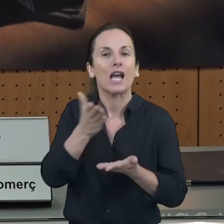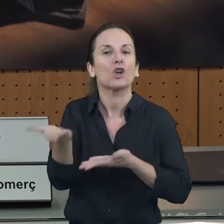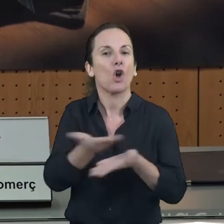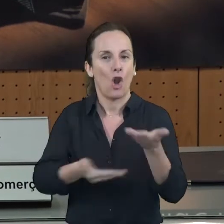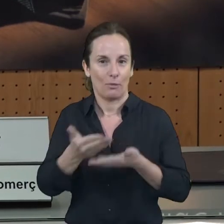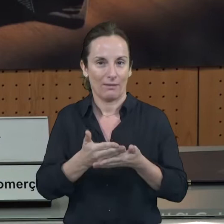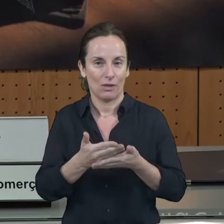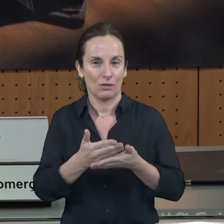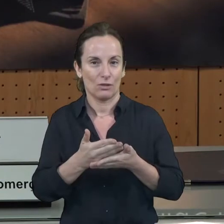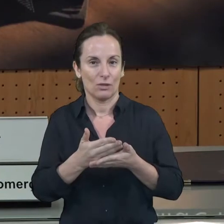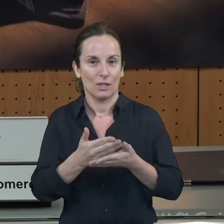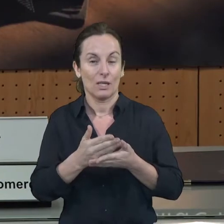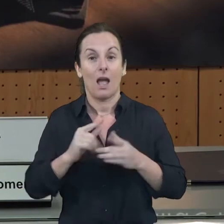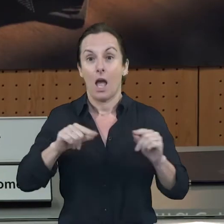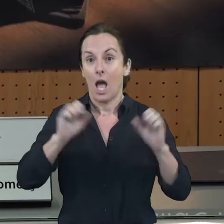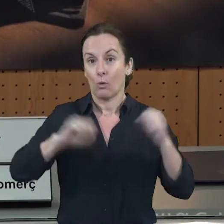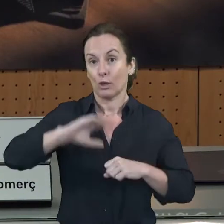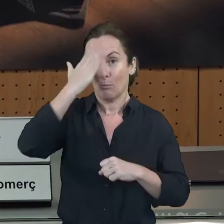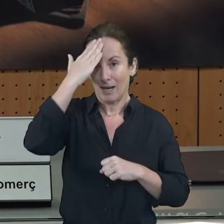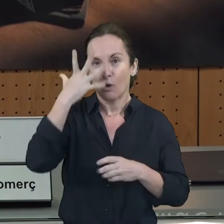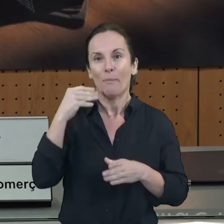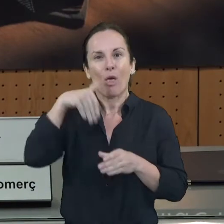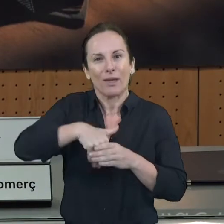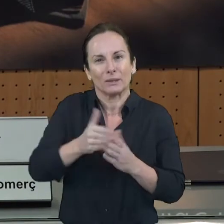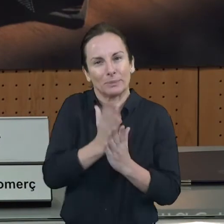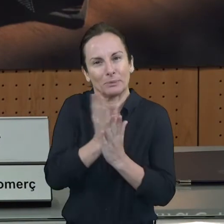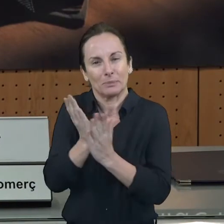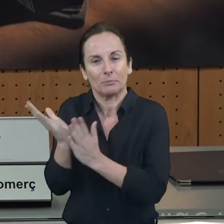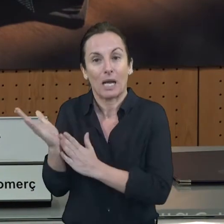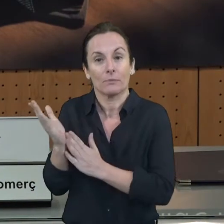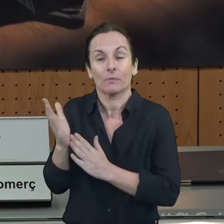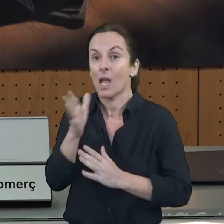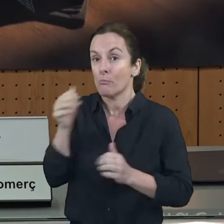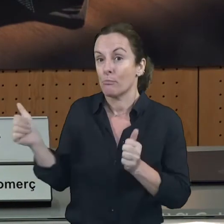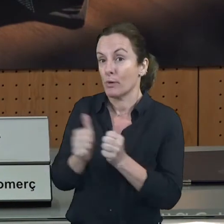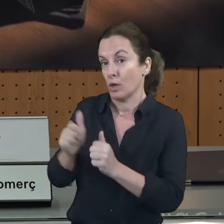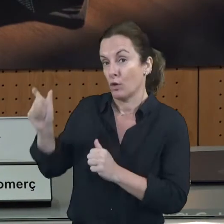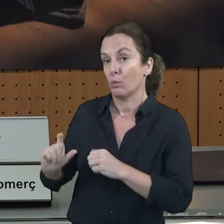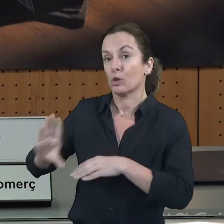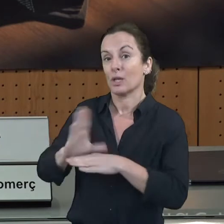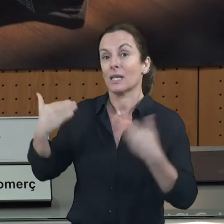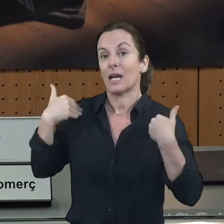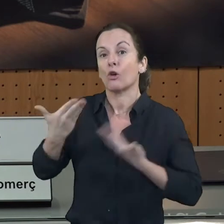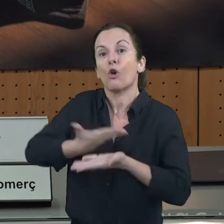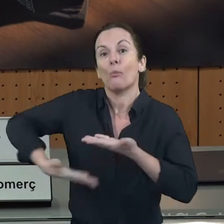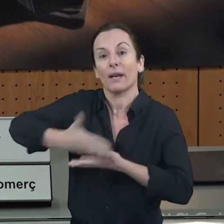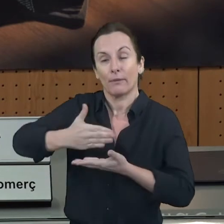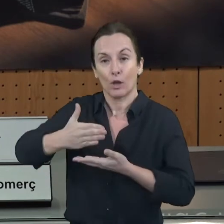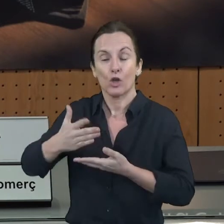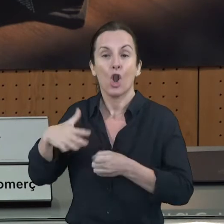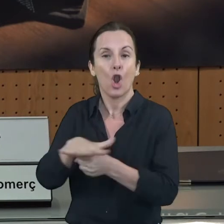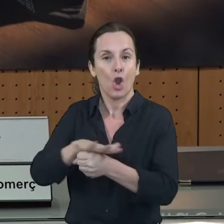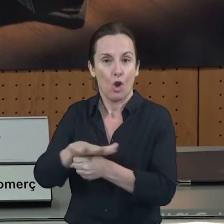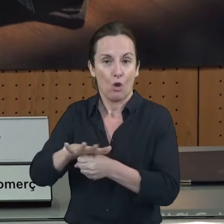venim del conseller executiu, m'acompanyo el conseller de promoció econòmica i cooperació local que acabem d'aprovar una